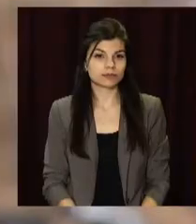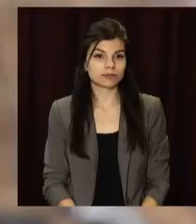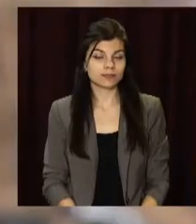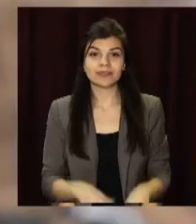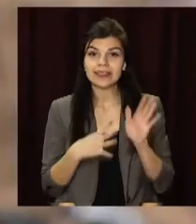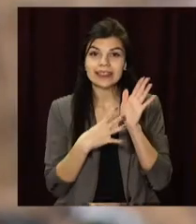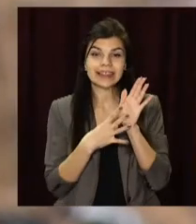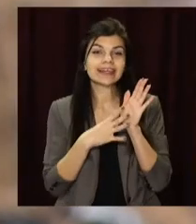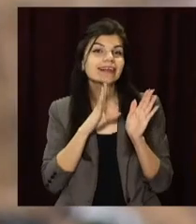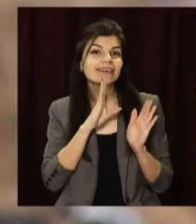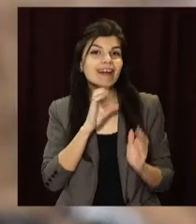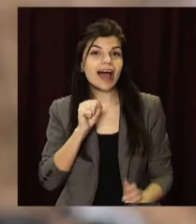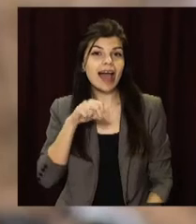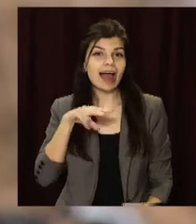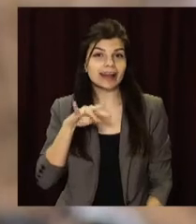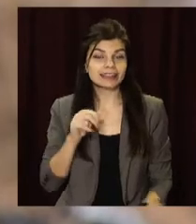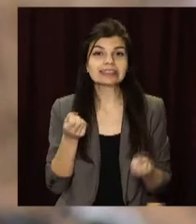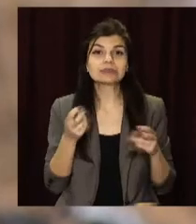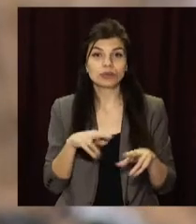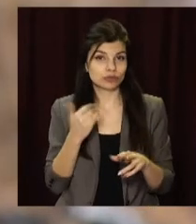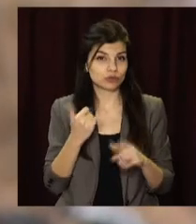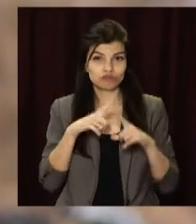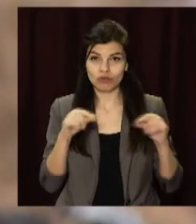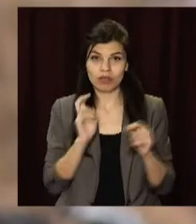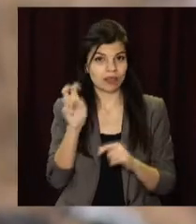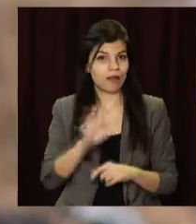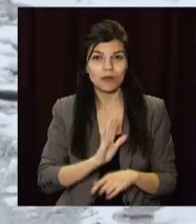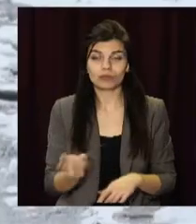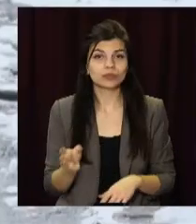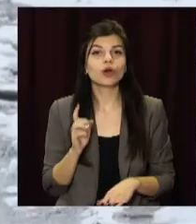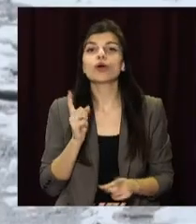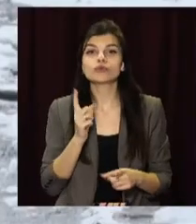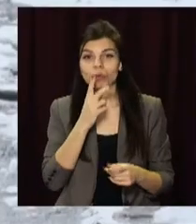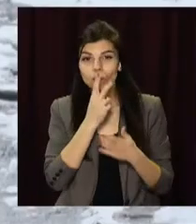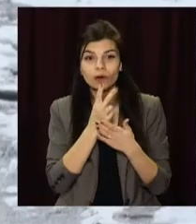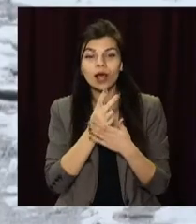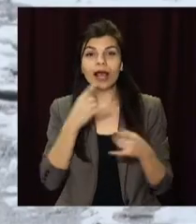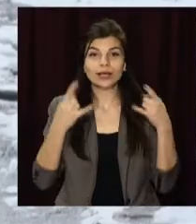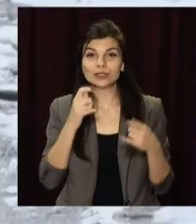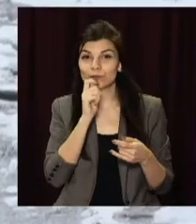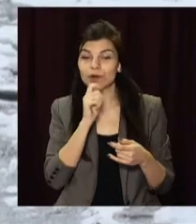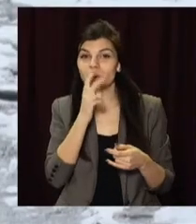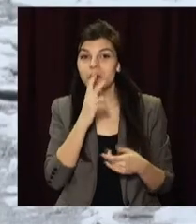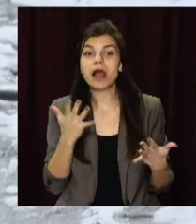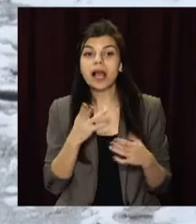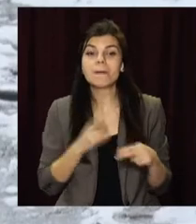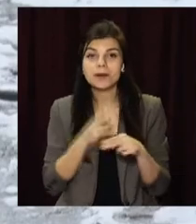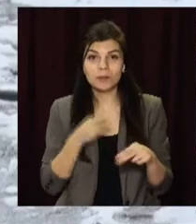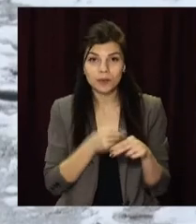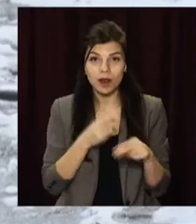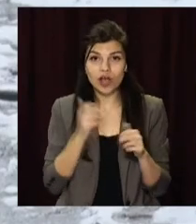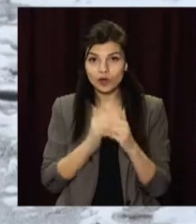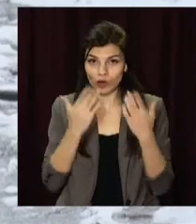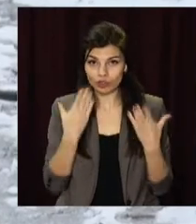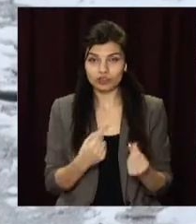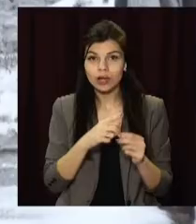9-річна Аліна спеціально не пішла сьогодні до школи, аби продемонструвати журналістам, які перепони їй чи